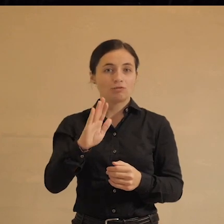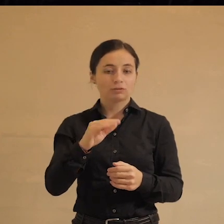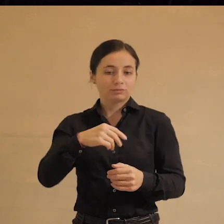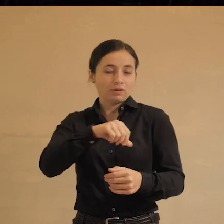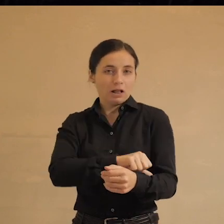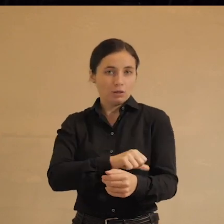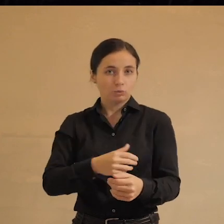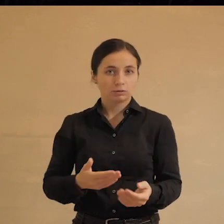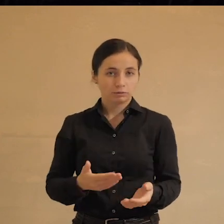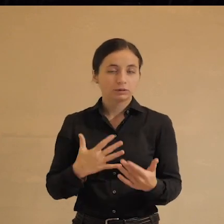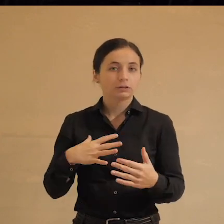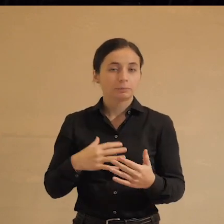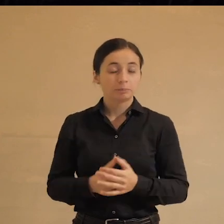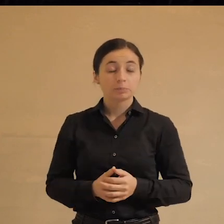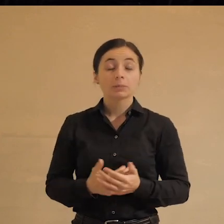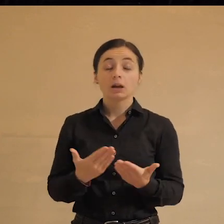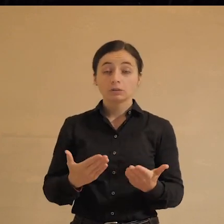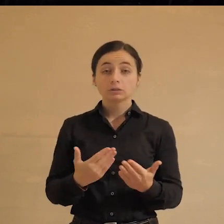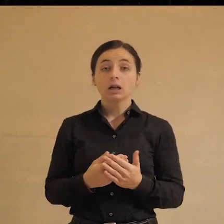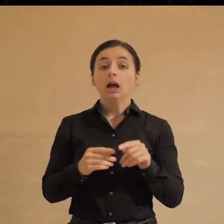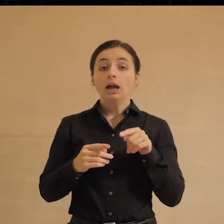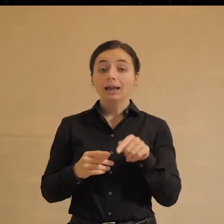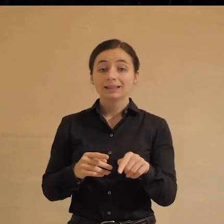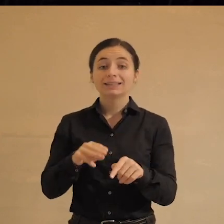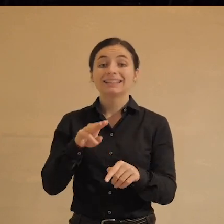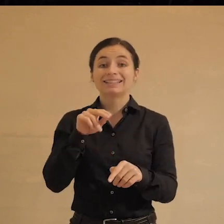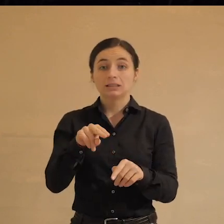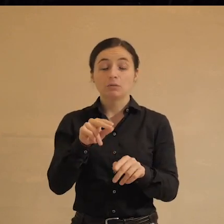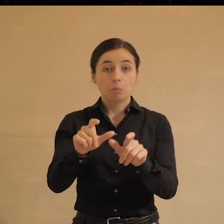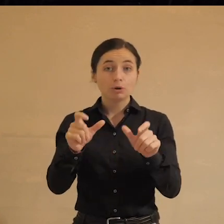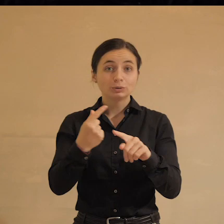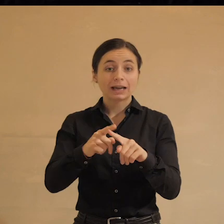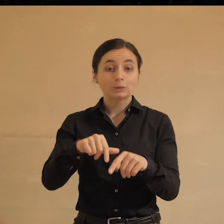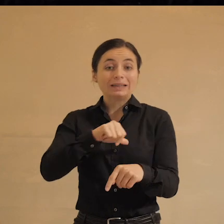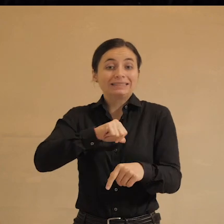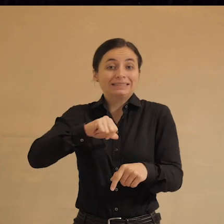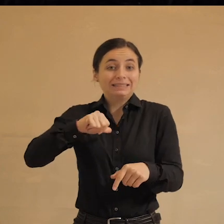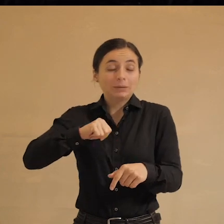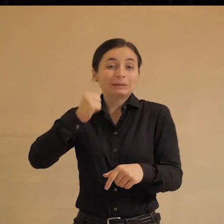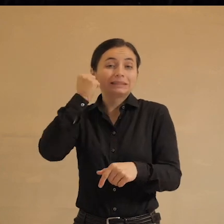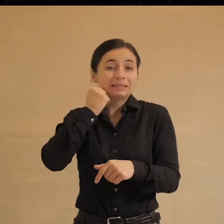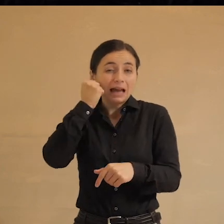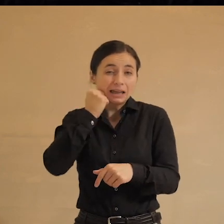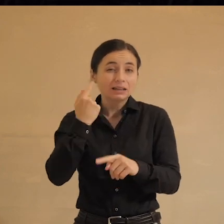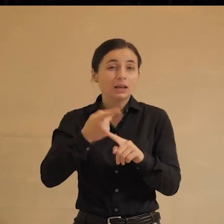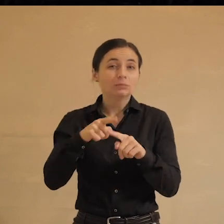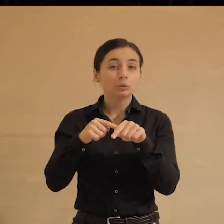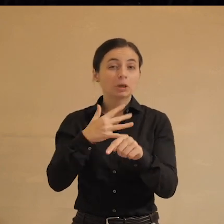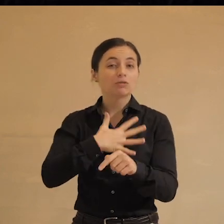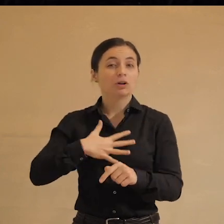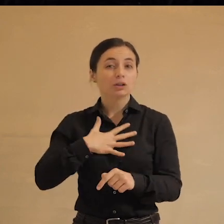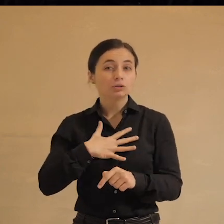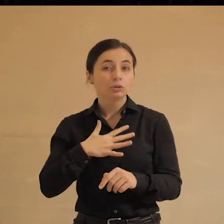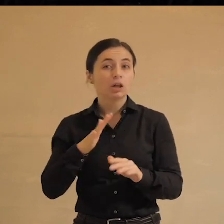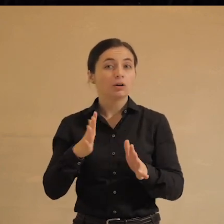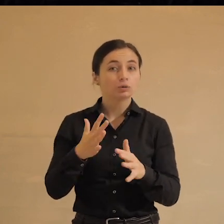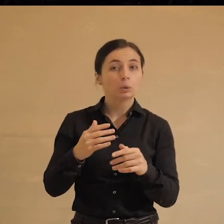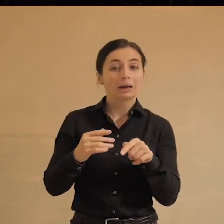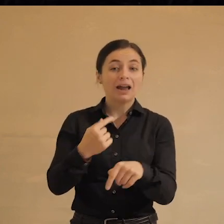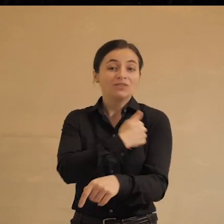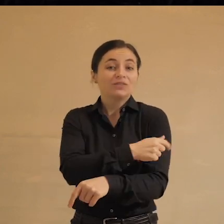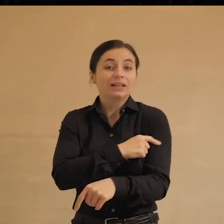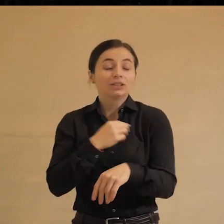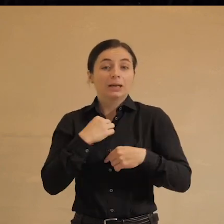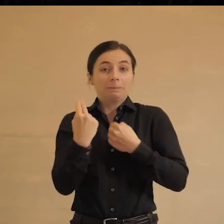Страшное дело, что творилось. Вот. Они же этого же типа люди, которые, видимо, сами уже стали старенькие, поэтому их очень волнует вопрос, не залечили ли их